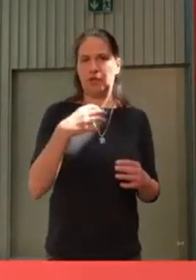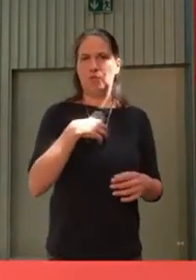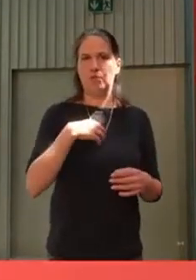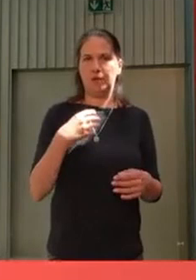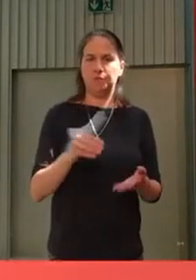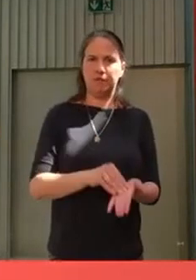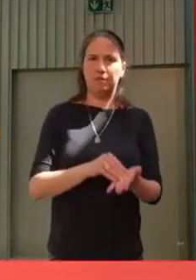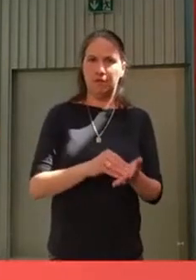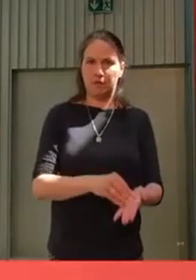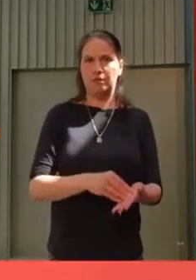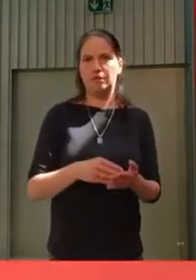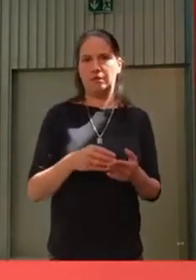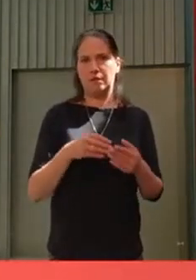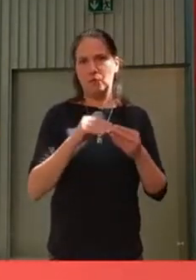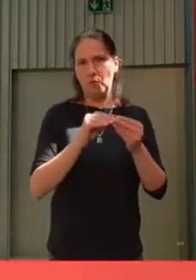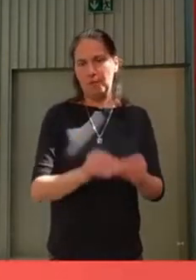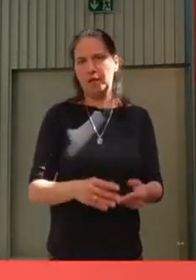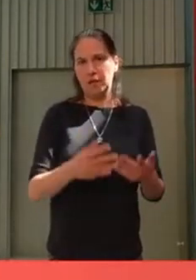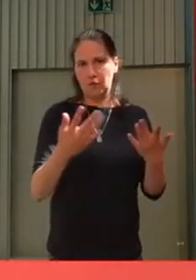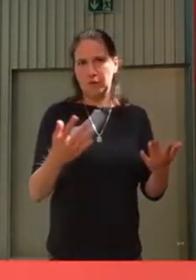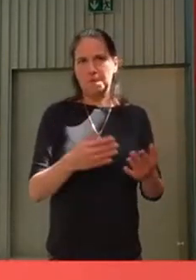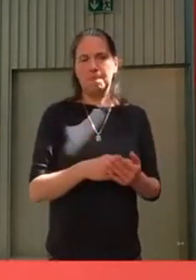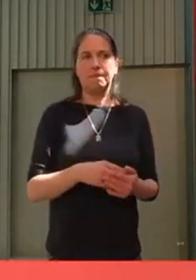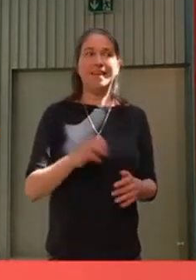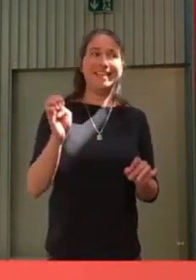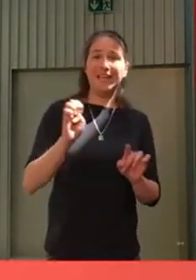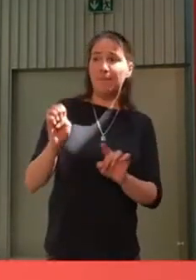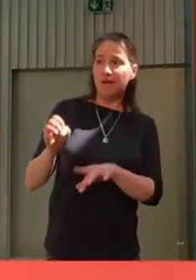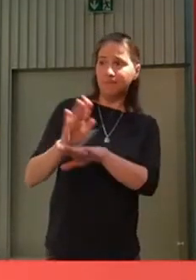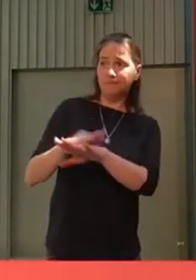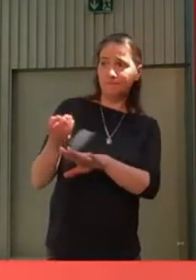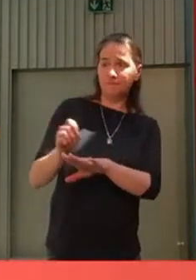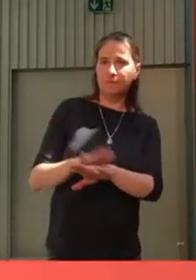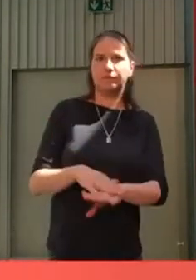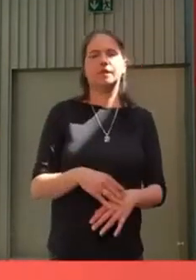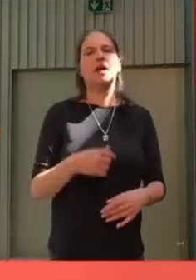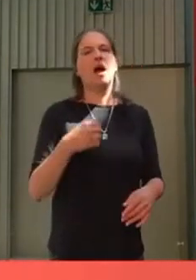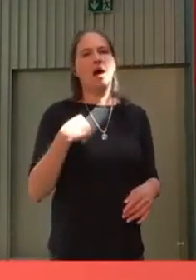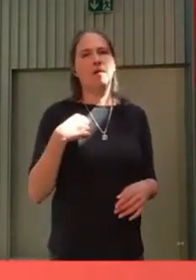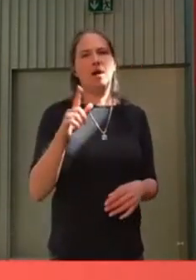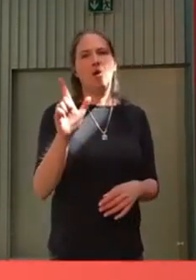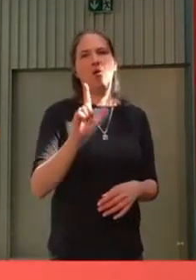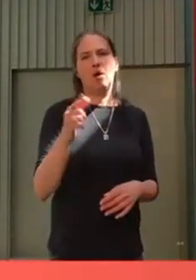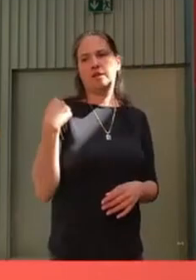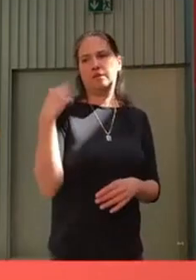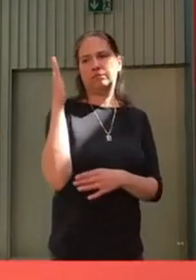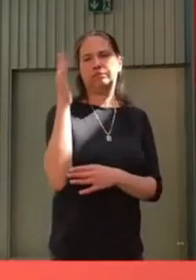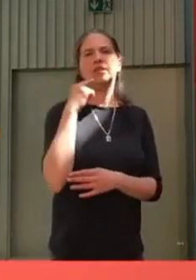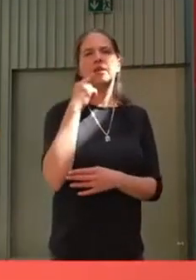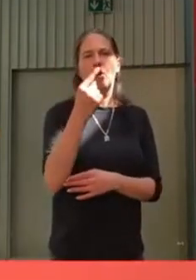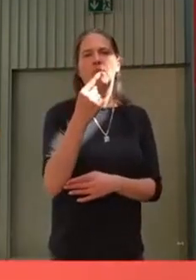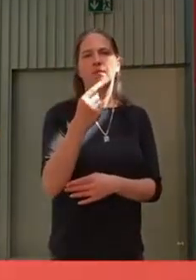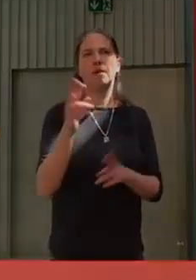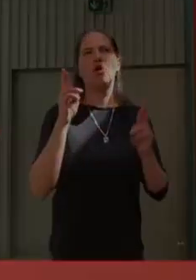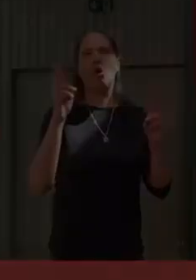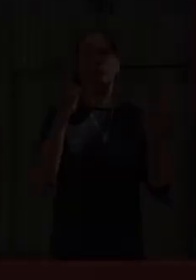Mietenpolitik. Und da, nach Niklaschenka, habe ich Hoffnung, dass wir da wieder schlagkräftiger werden. Vielen Dank. Dank.